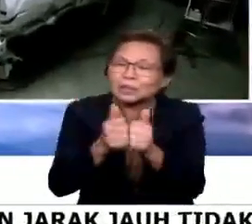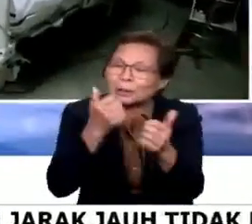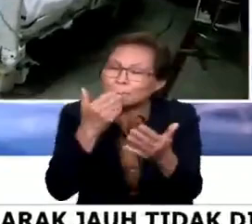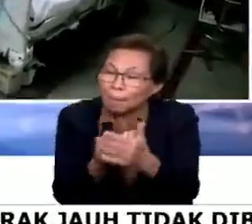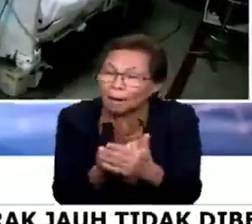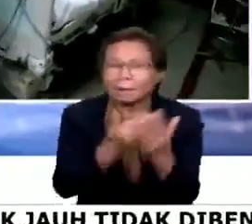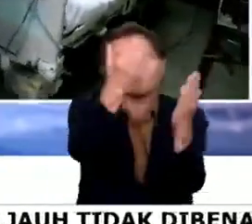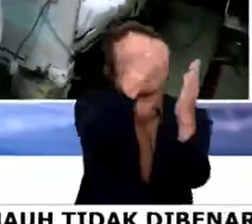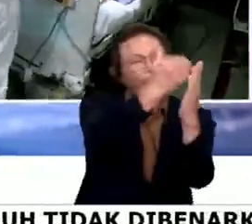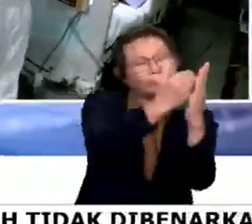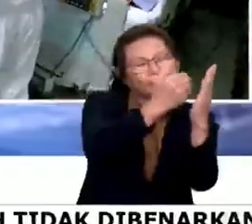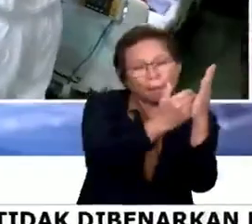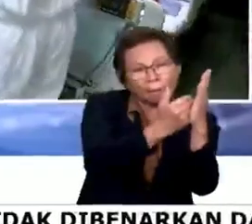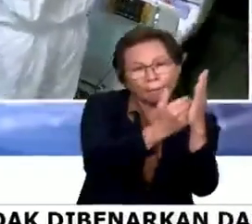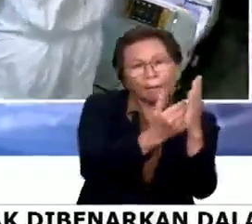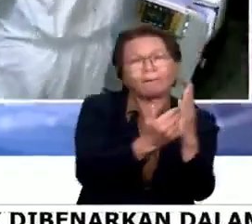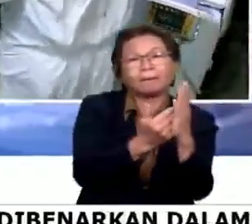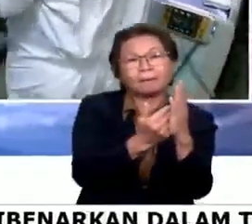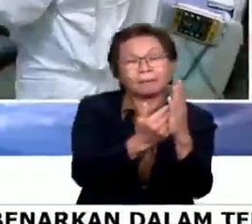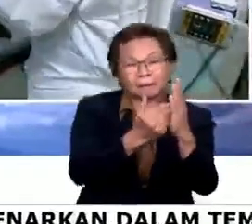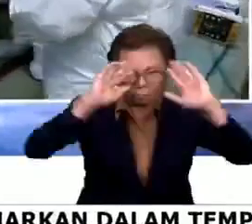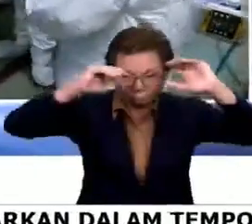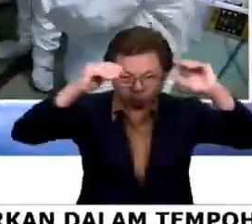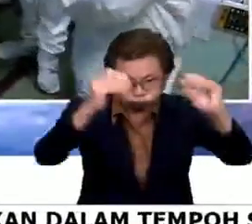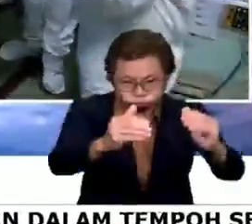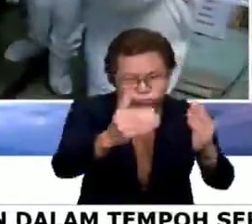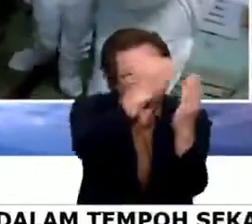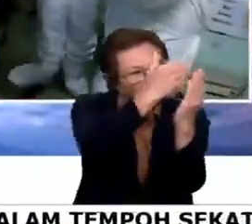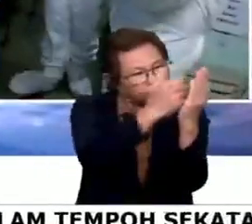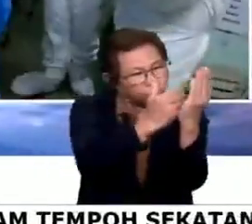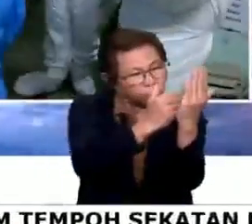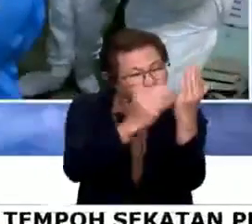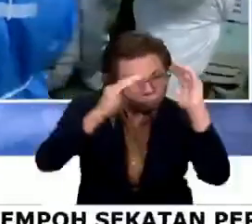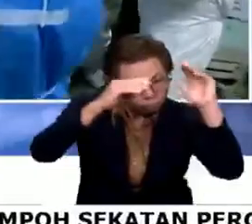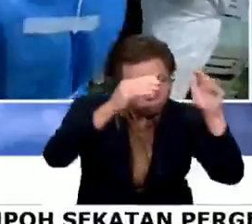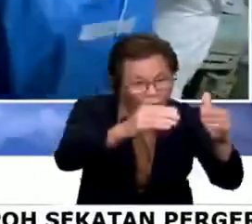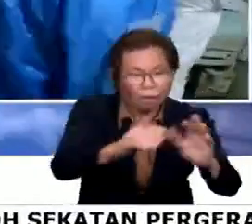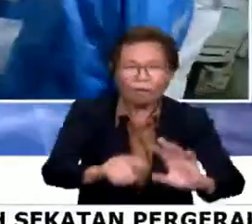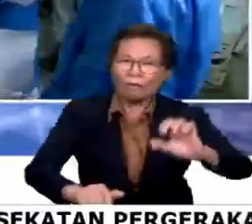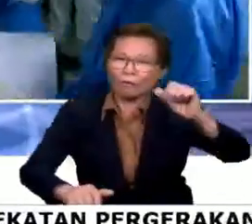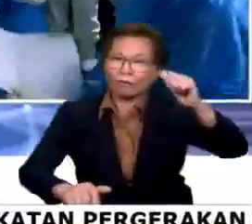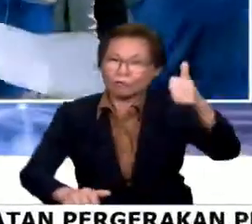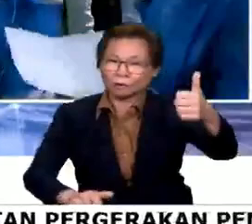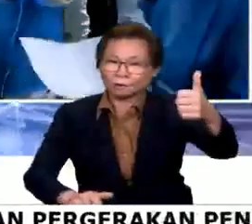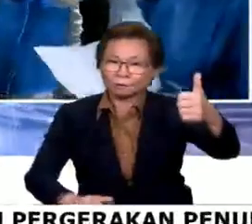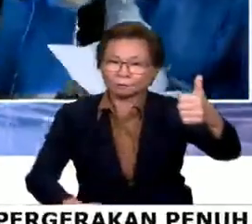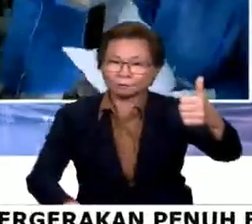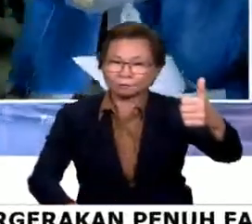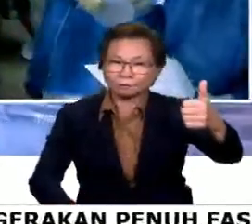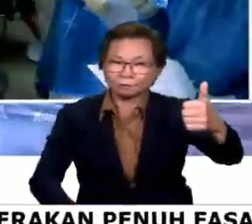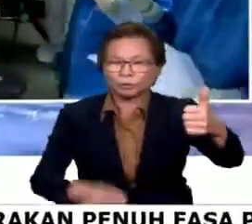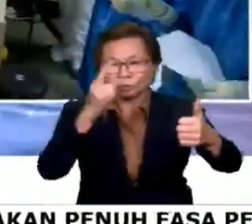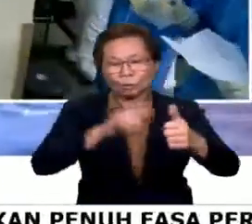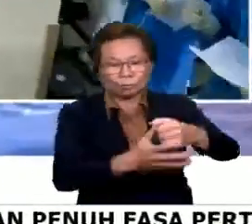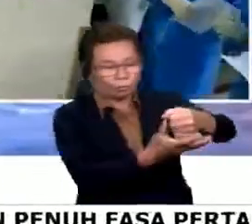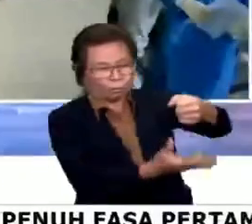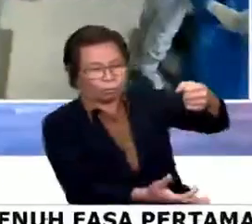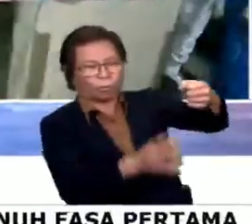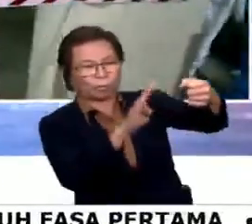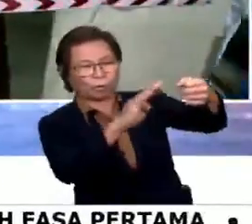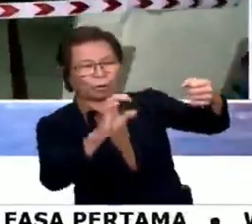-langkah berikut akan diberikan perhatian. Pertama, memperuntukkan